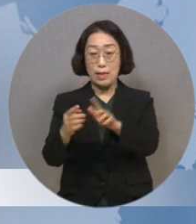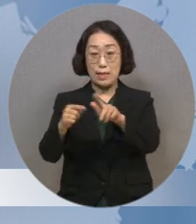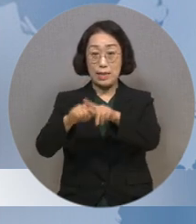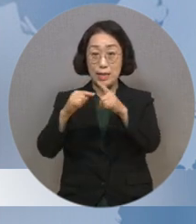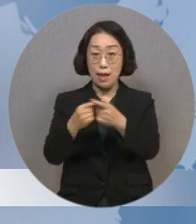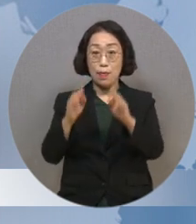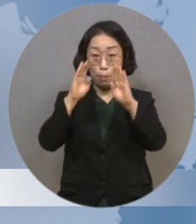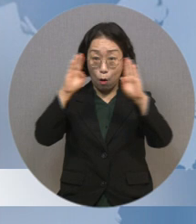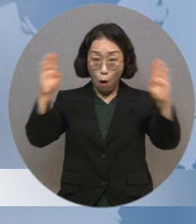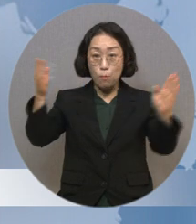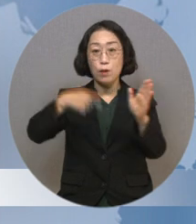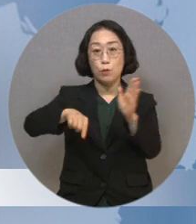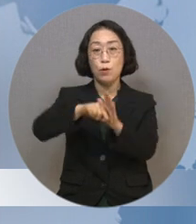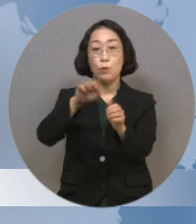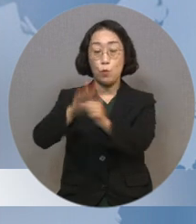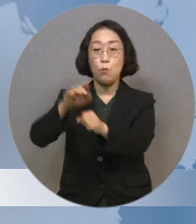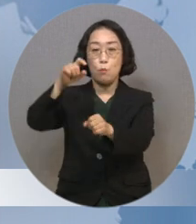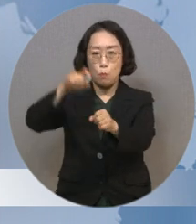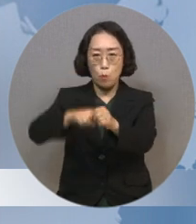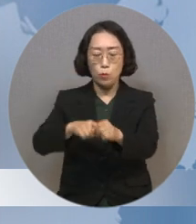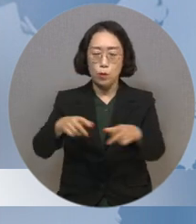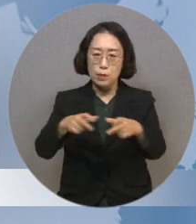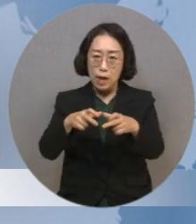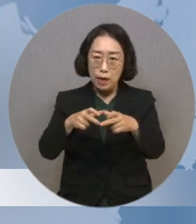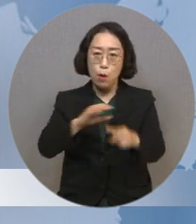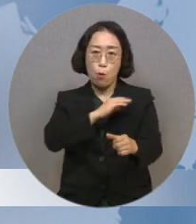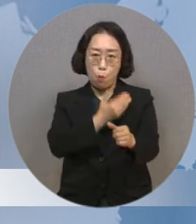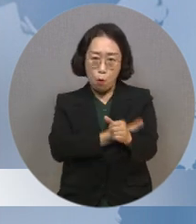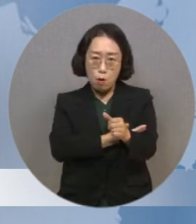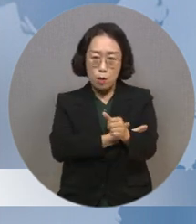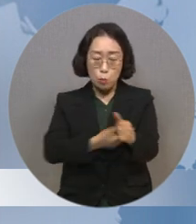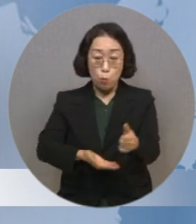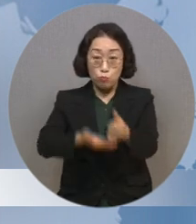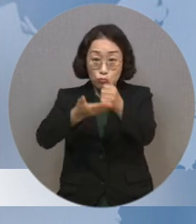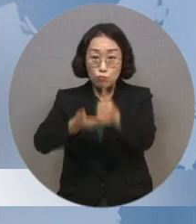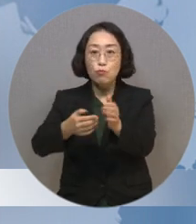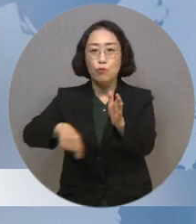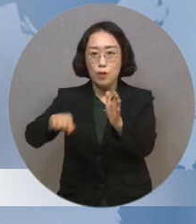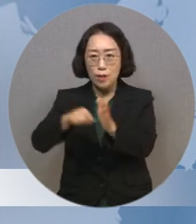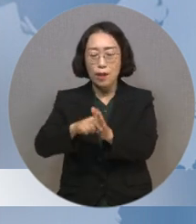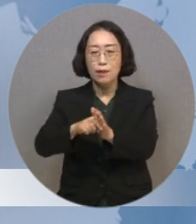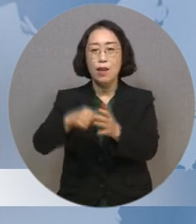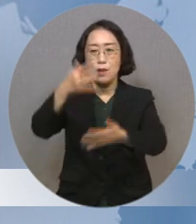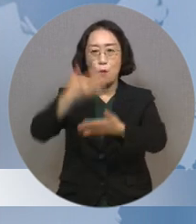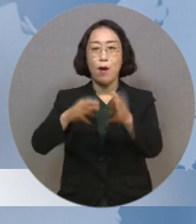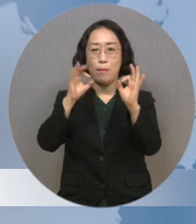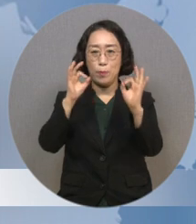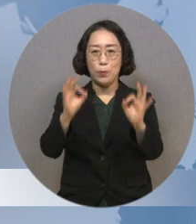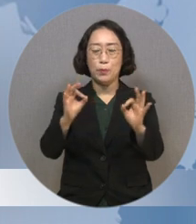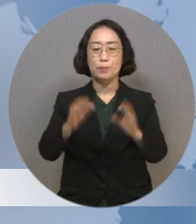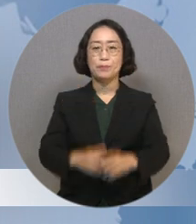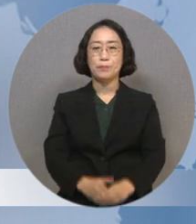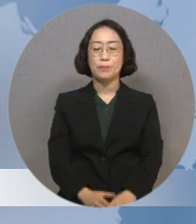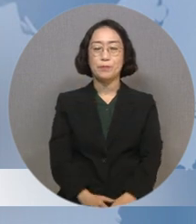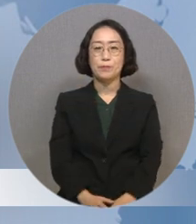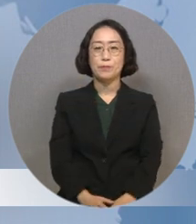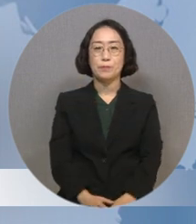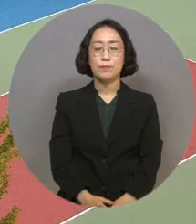영화제에서는 장애인 권리와 포용을 주제로 한 영화들이 상영됐는데요. 김체리 기자가 다녀왔습니다.